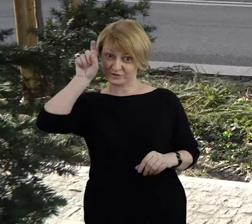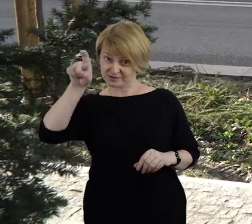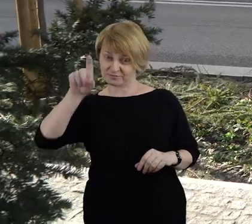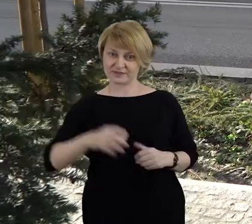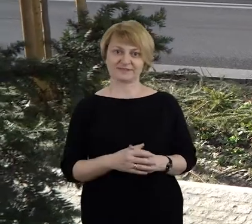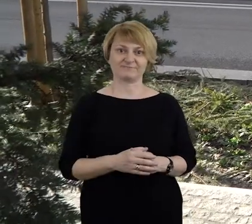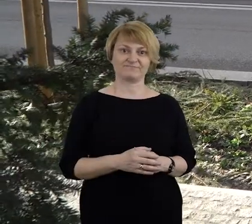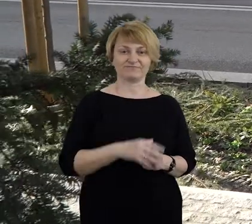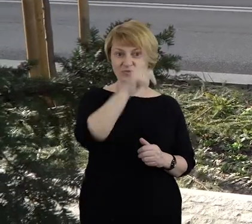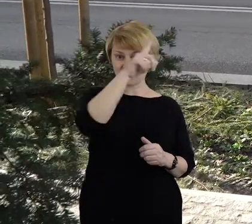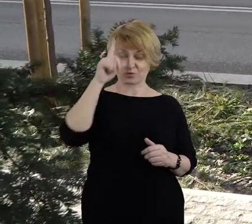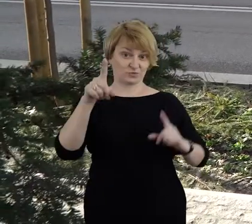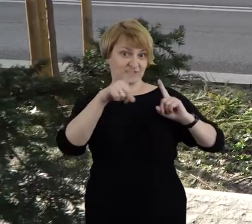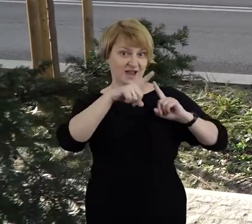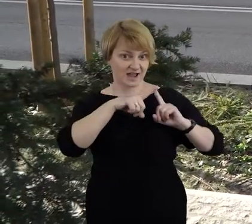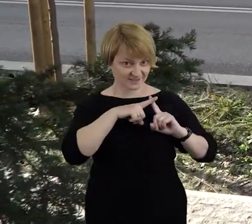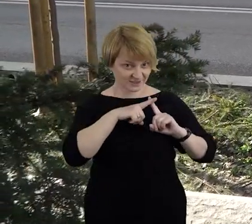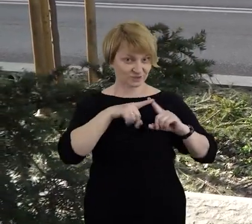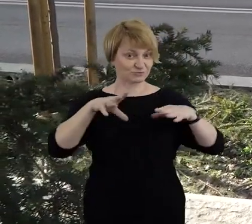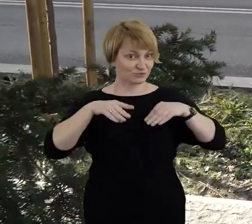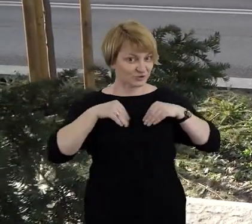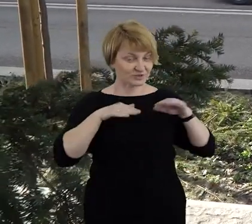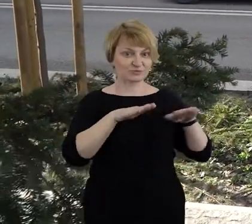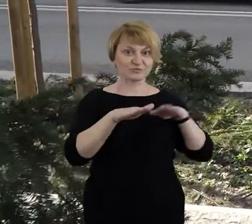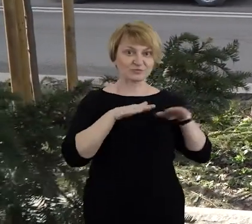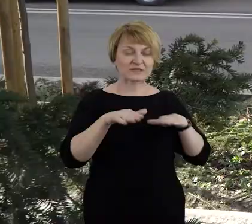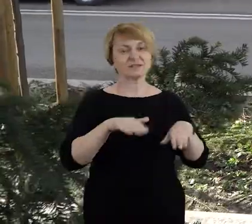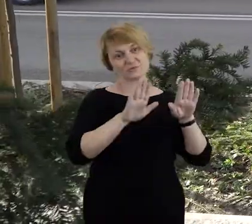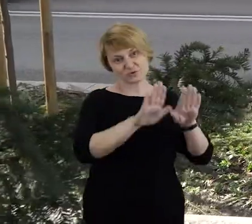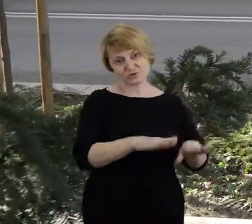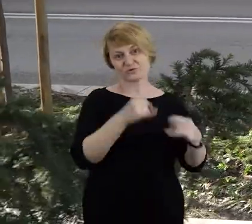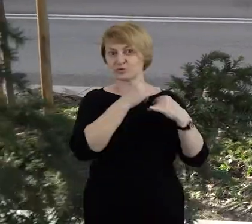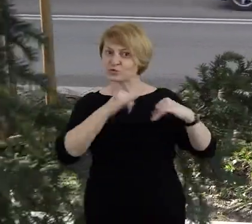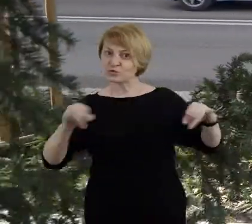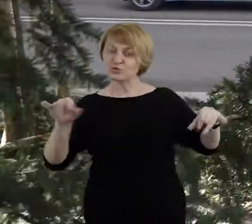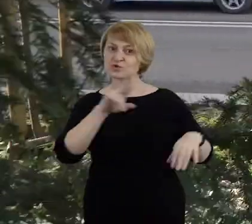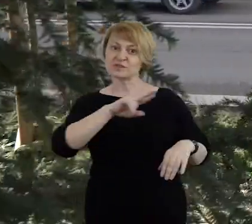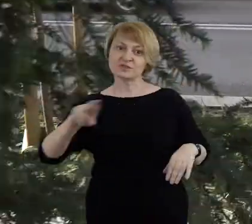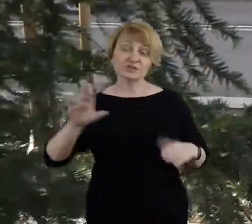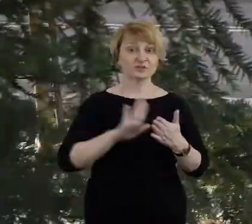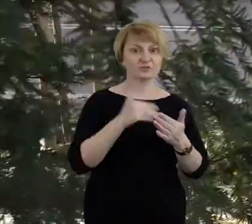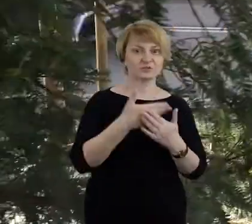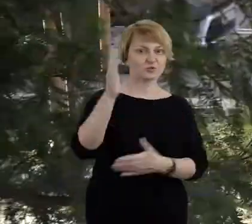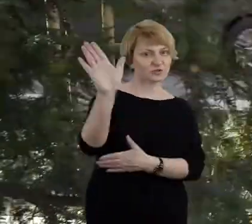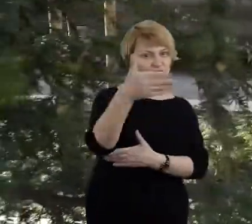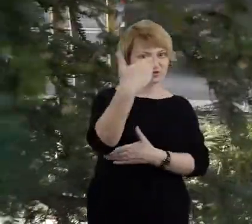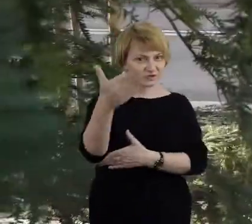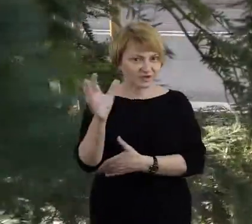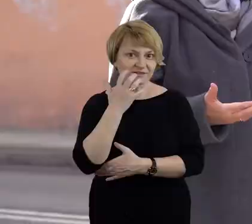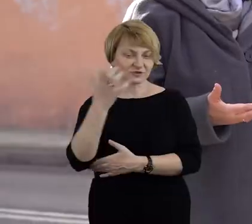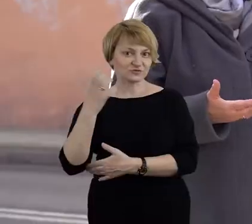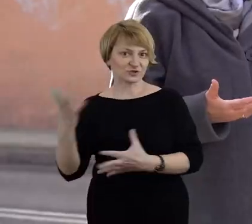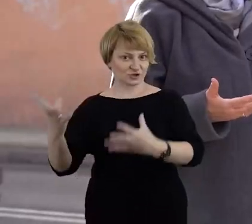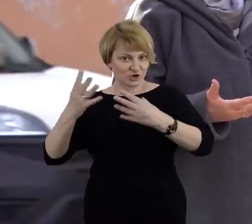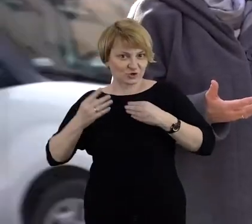Harcerze posiadający to miejsce przechowywali różne rzeczy, sztandar, który